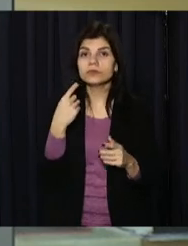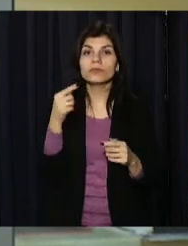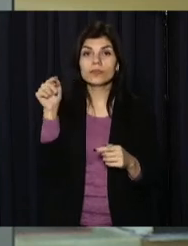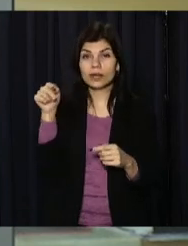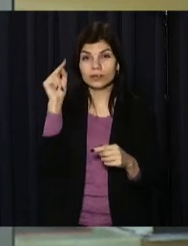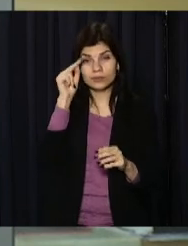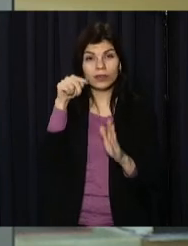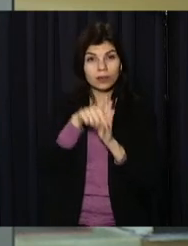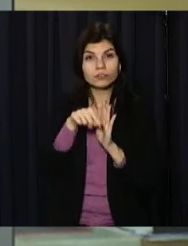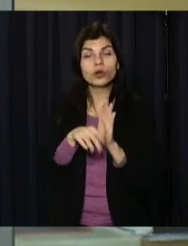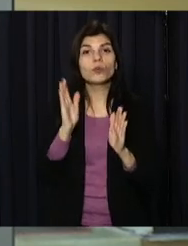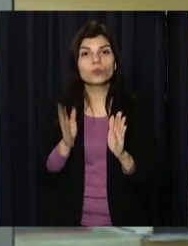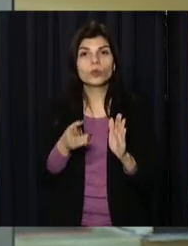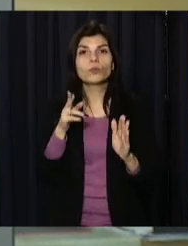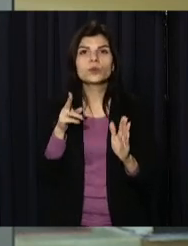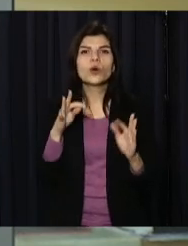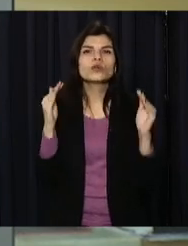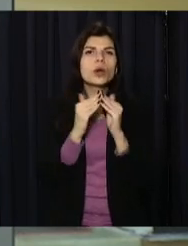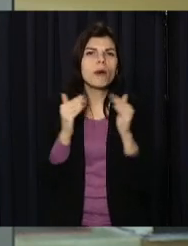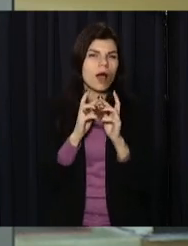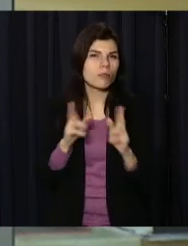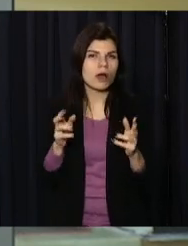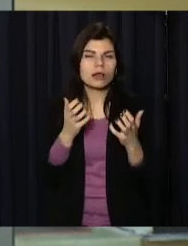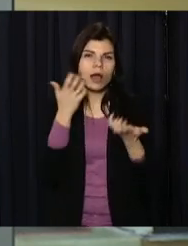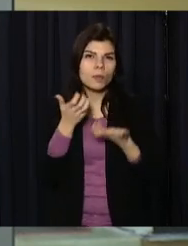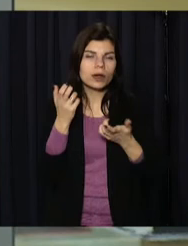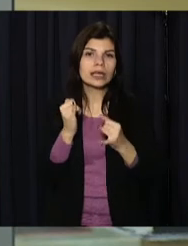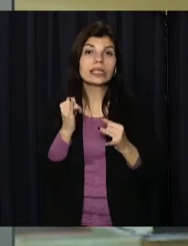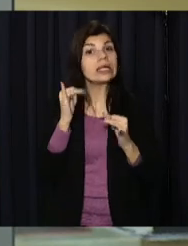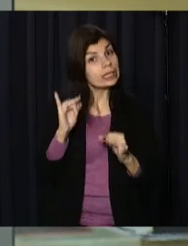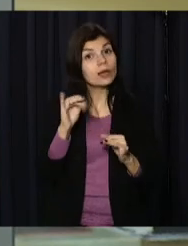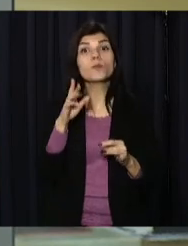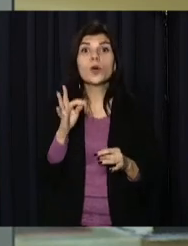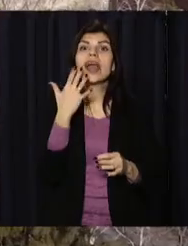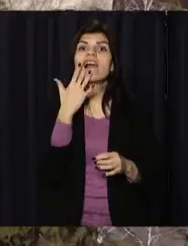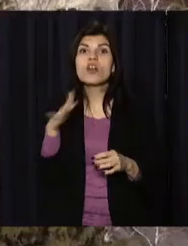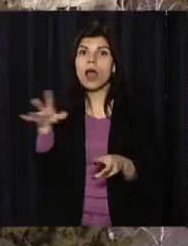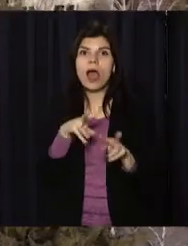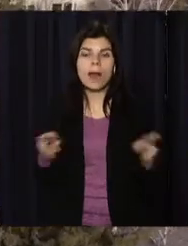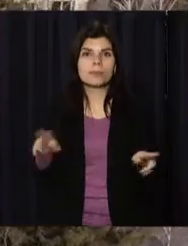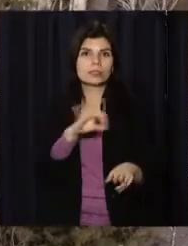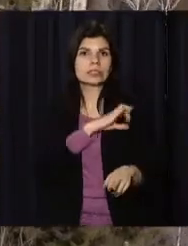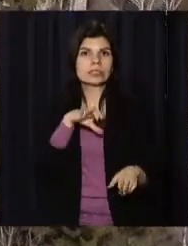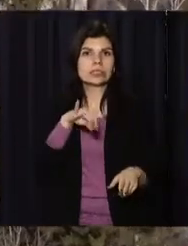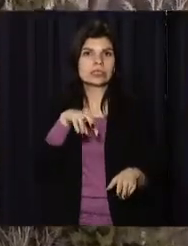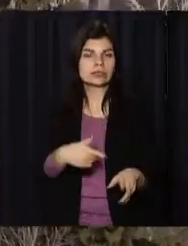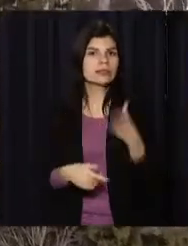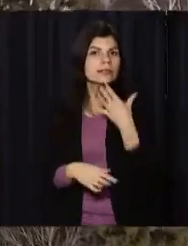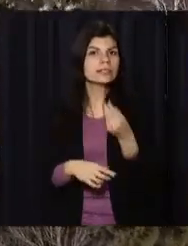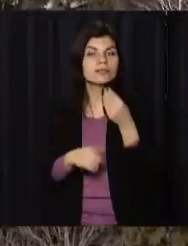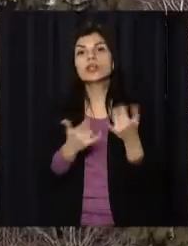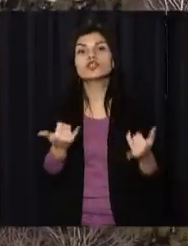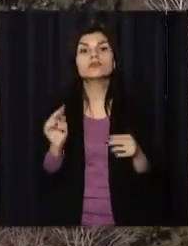всередині навчального закладу буде по-домашньому затишно і по-європейському стильно. Другий поверх будівлі вже зробили. Нині